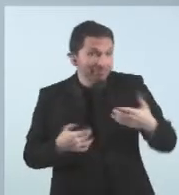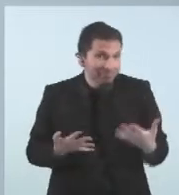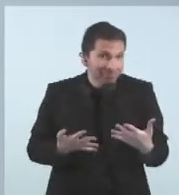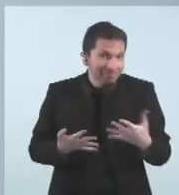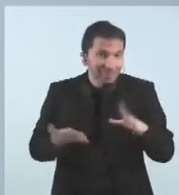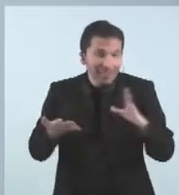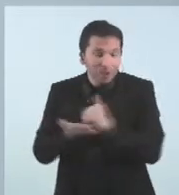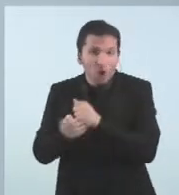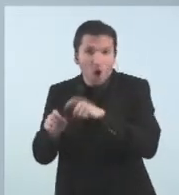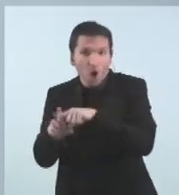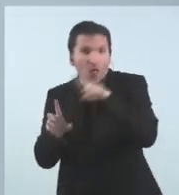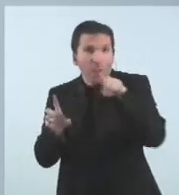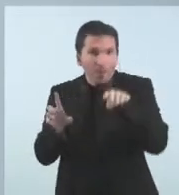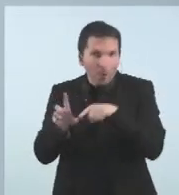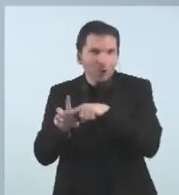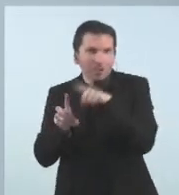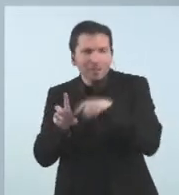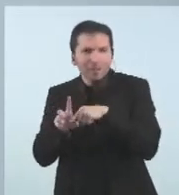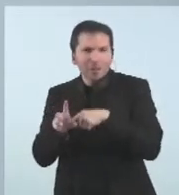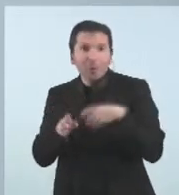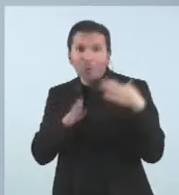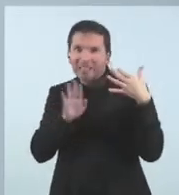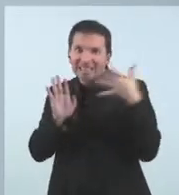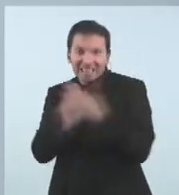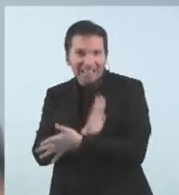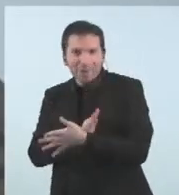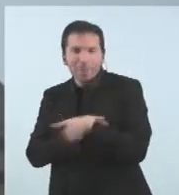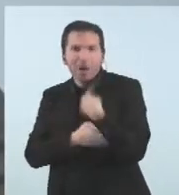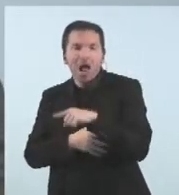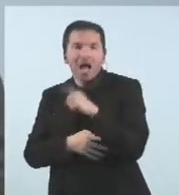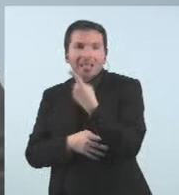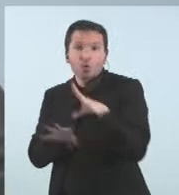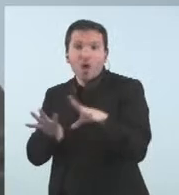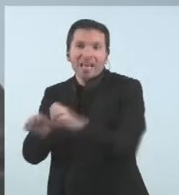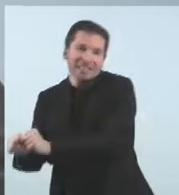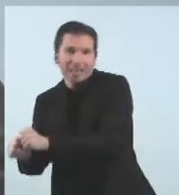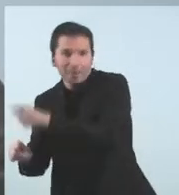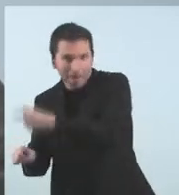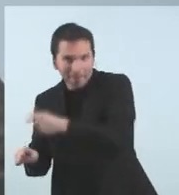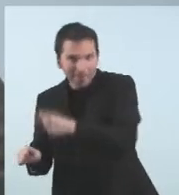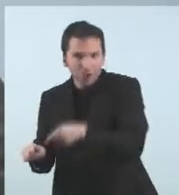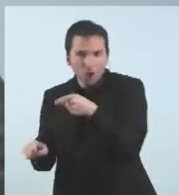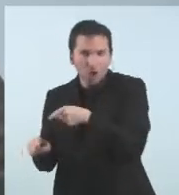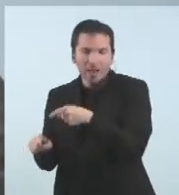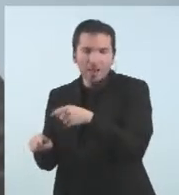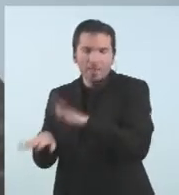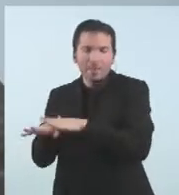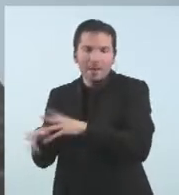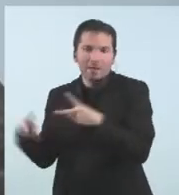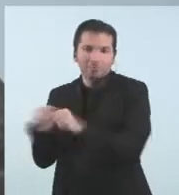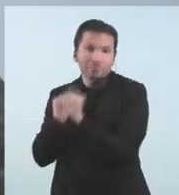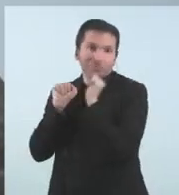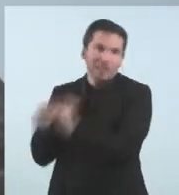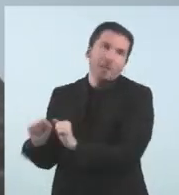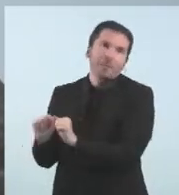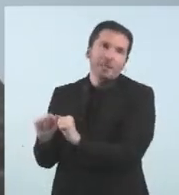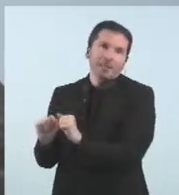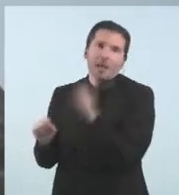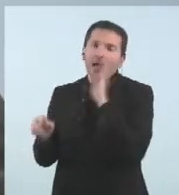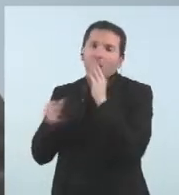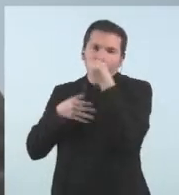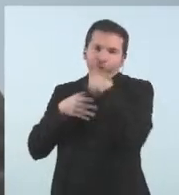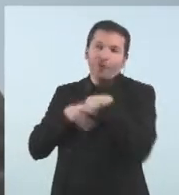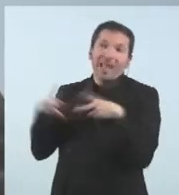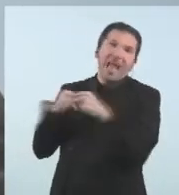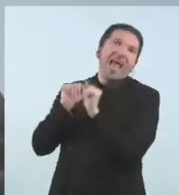que sempre hi hagi una reserva que no es pugui infectar és a dir que entre ells no es puguin infectar amb els torns amb tot el que es fa etcètera però part d'això també